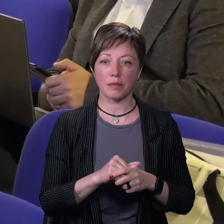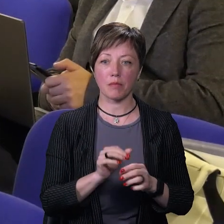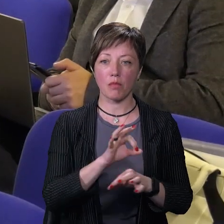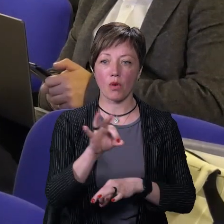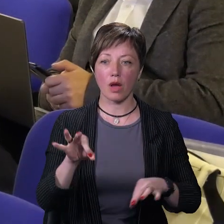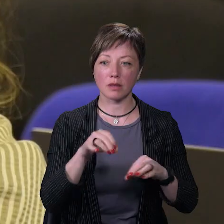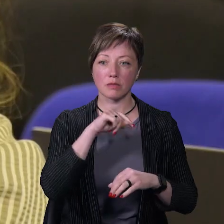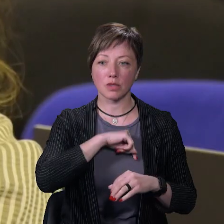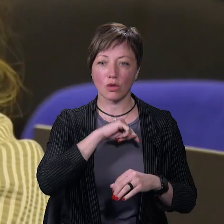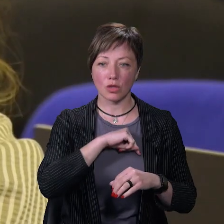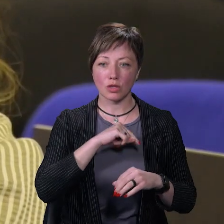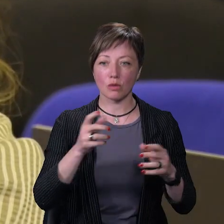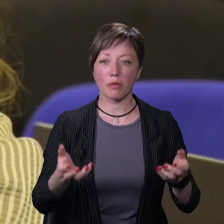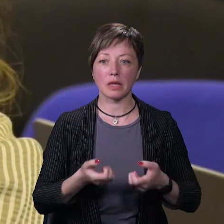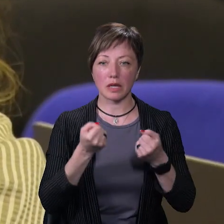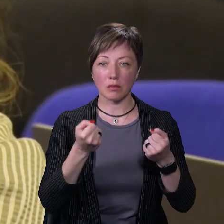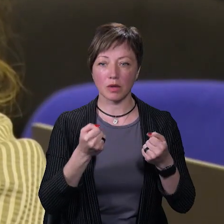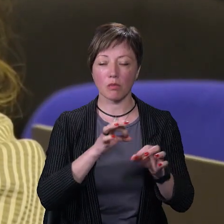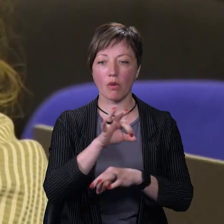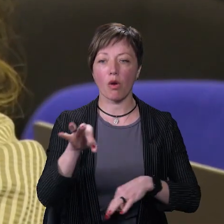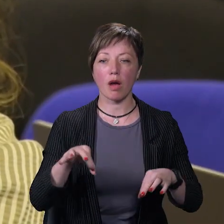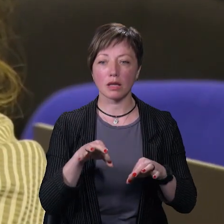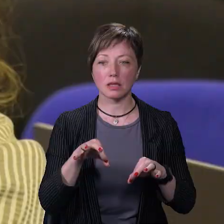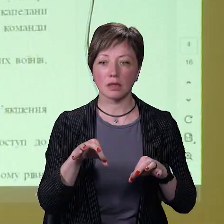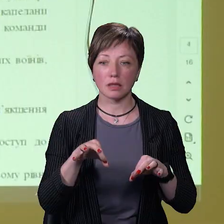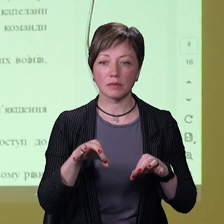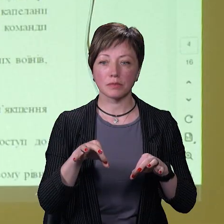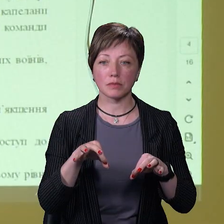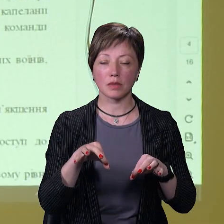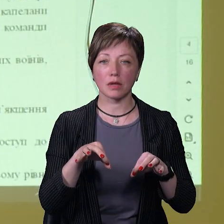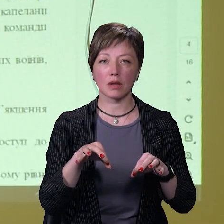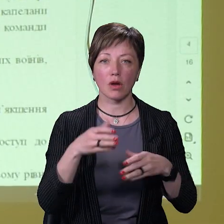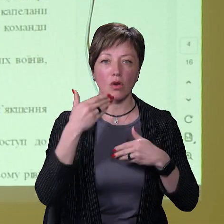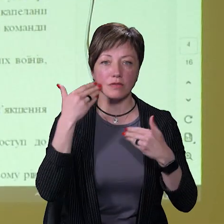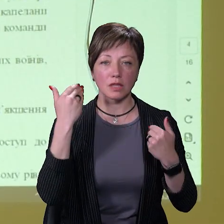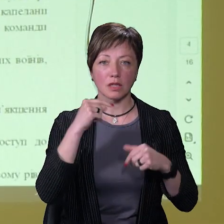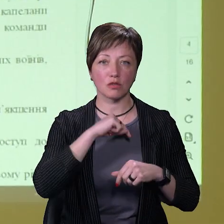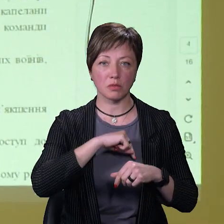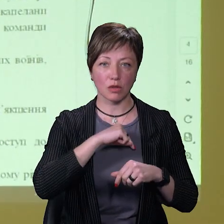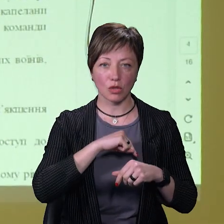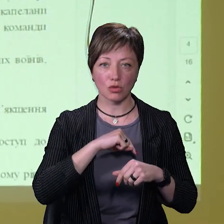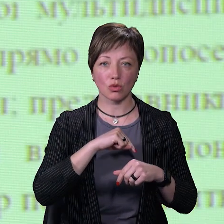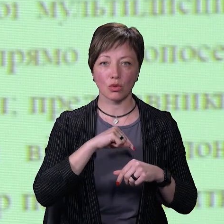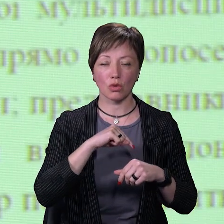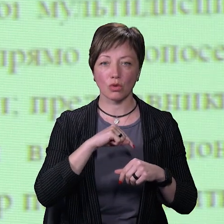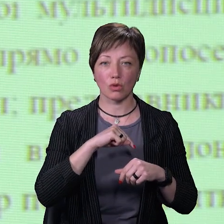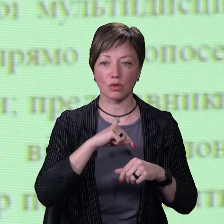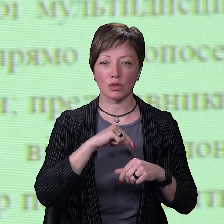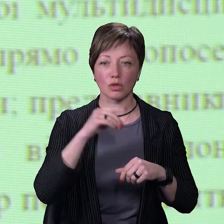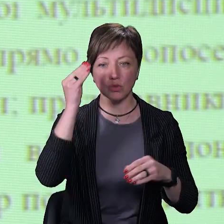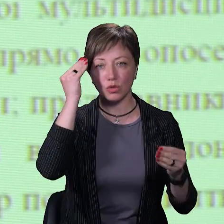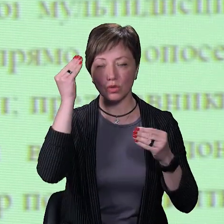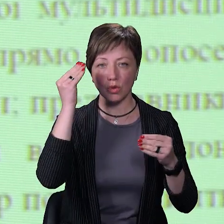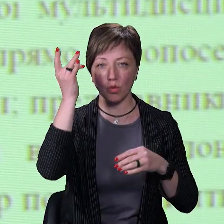Проєкти психологічної підтримки, проєкти розвантаження психологічного з точки